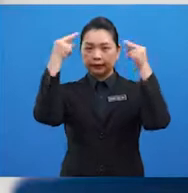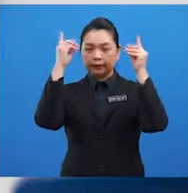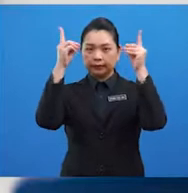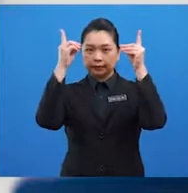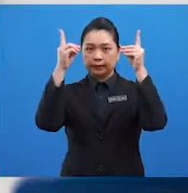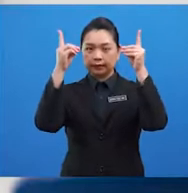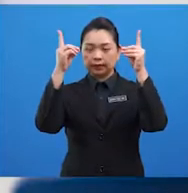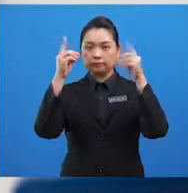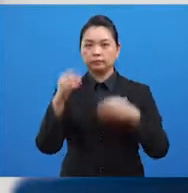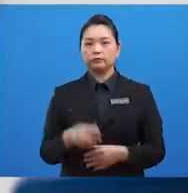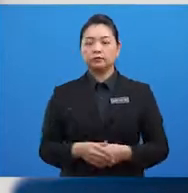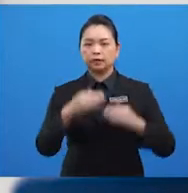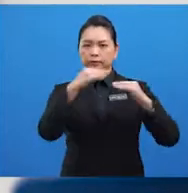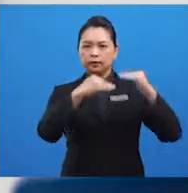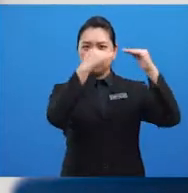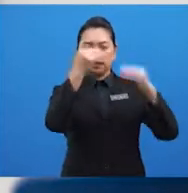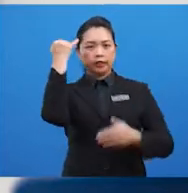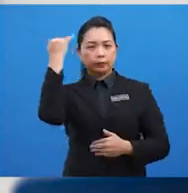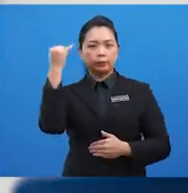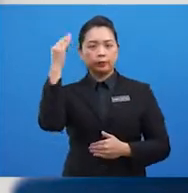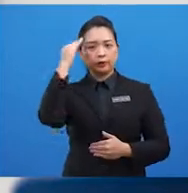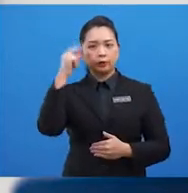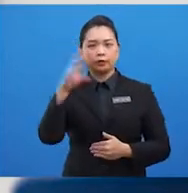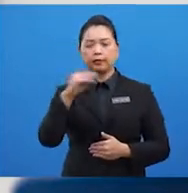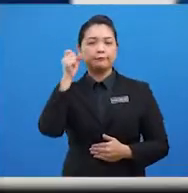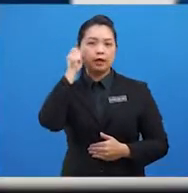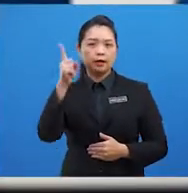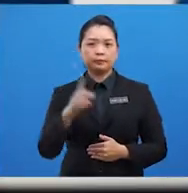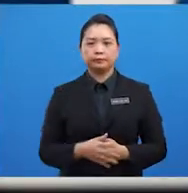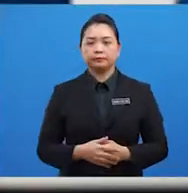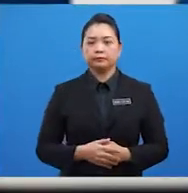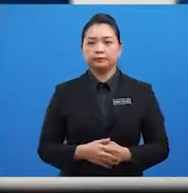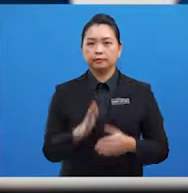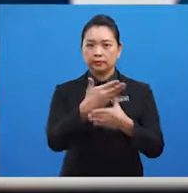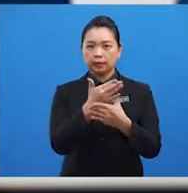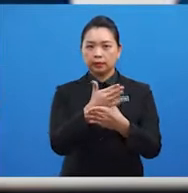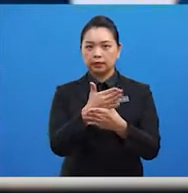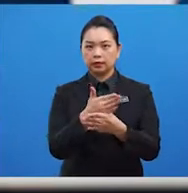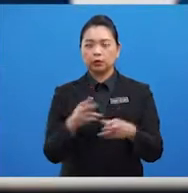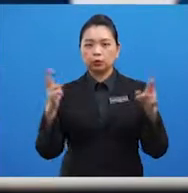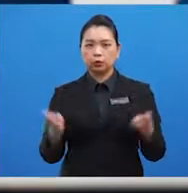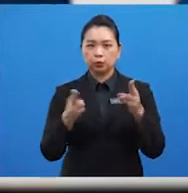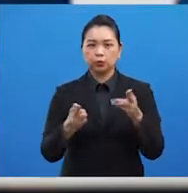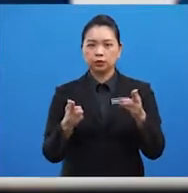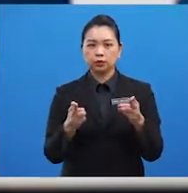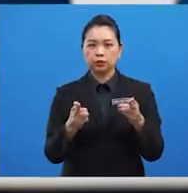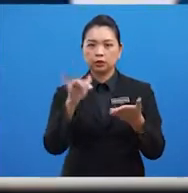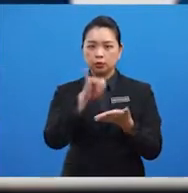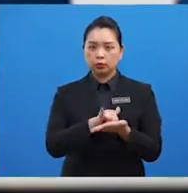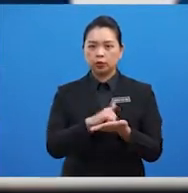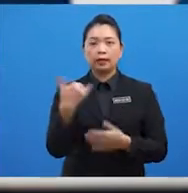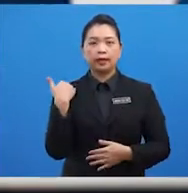meningkatkan ilmu pengetahuan dan pemahaman. Antara usaha yang diadakan